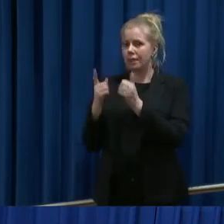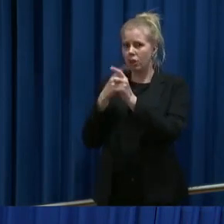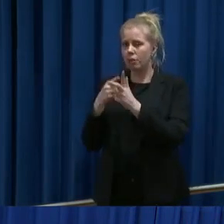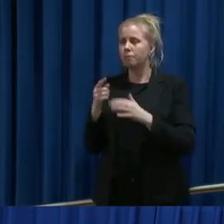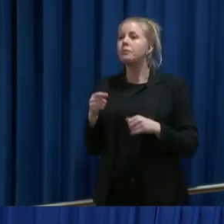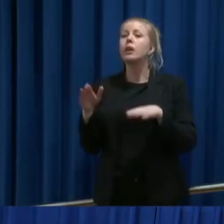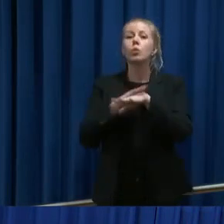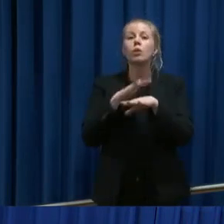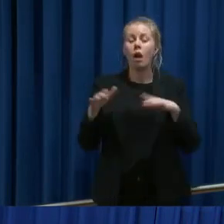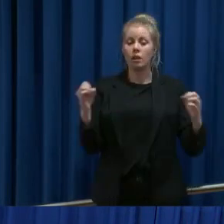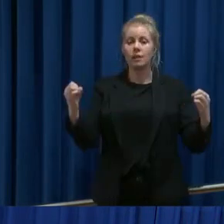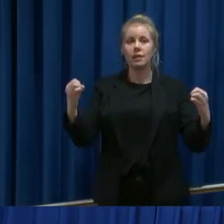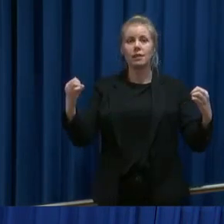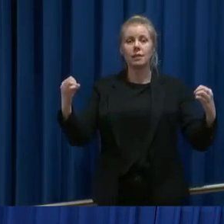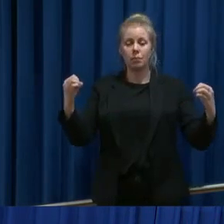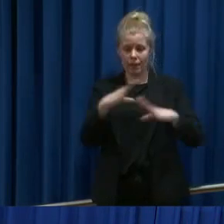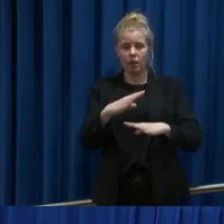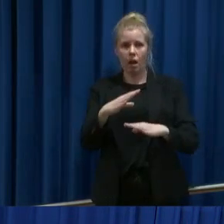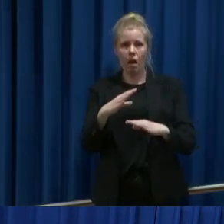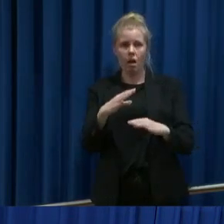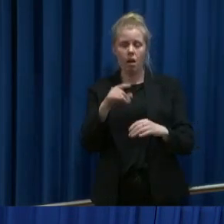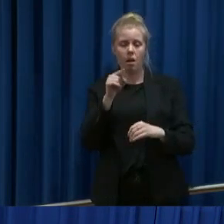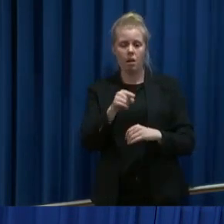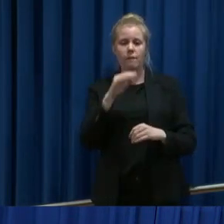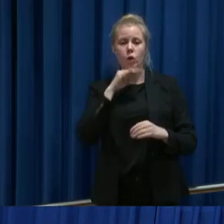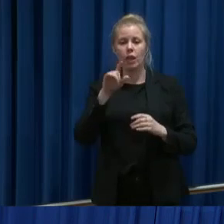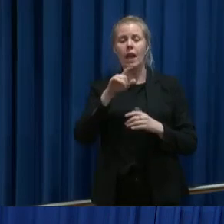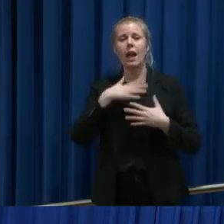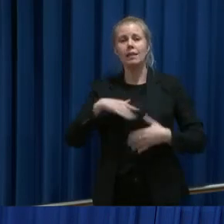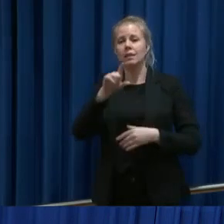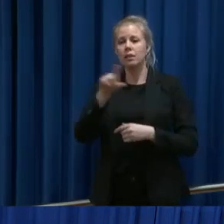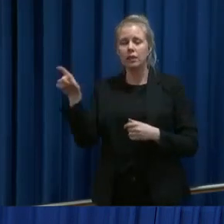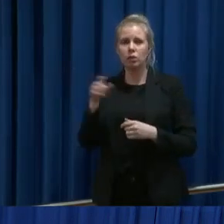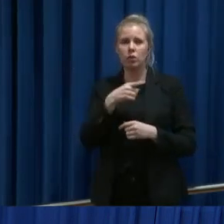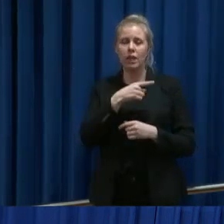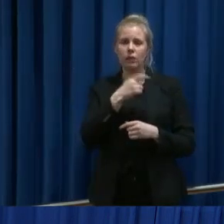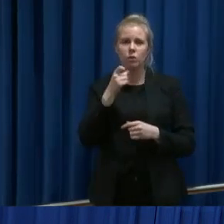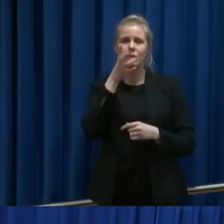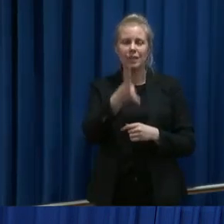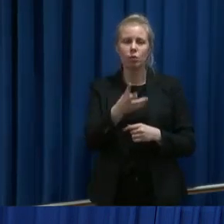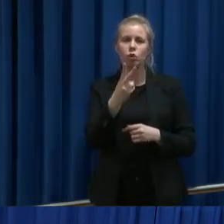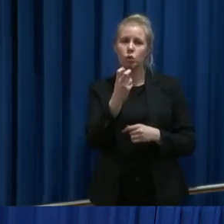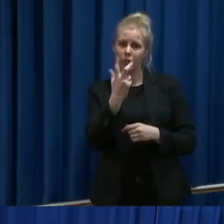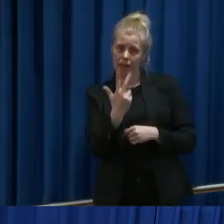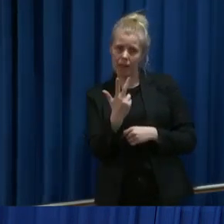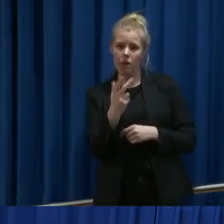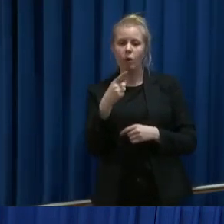Totaltallet smittede som er rapportert til Folkehelsinstituttet er nå 1423, og det er